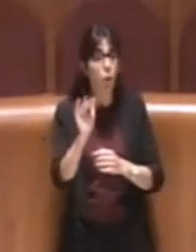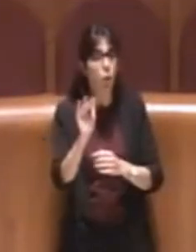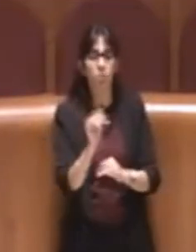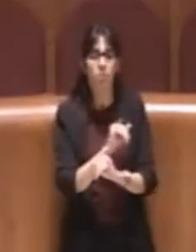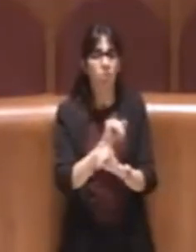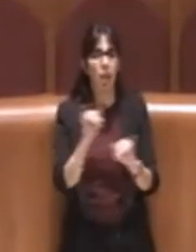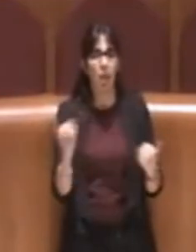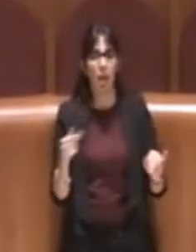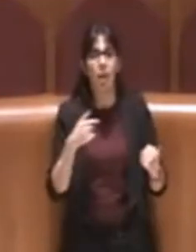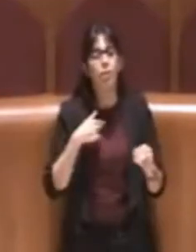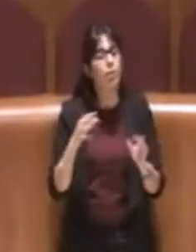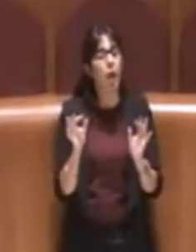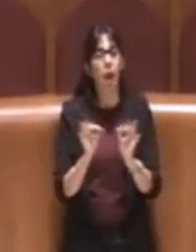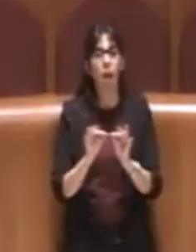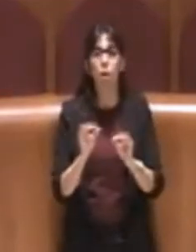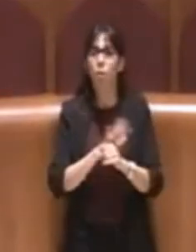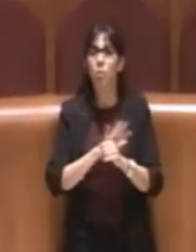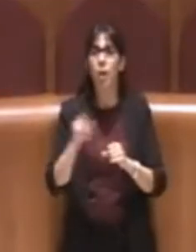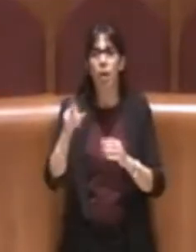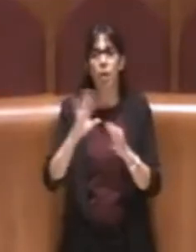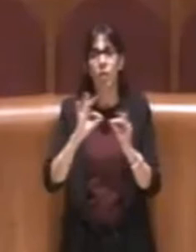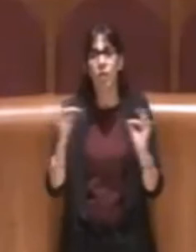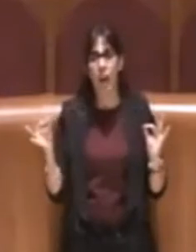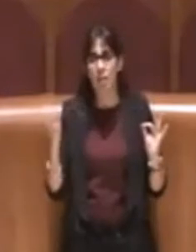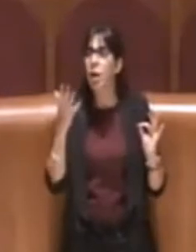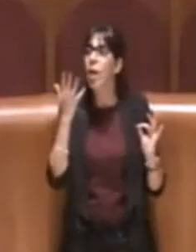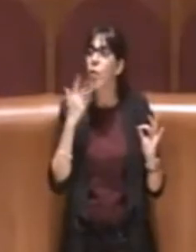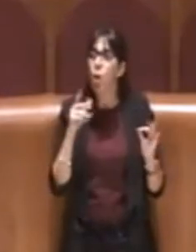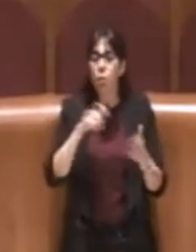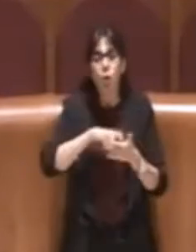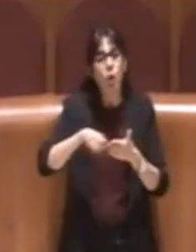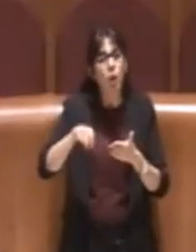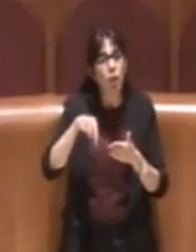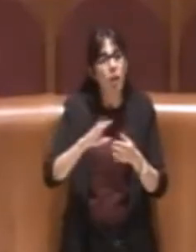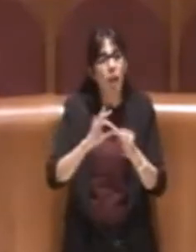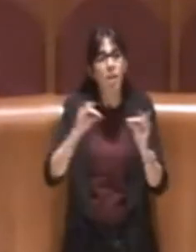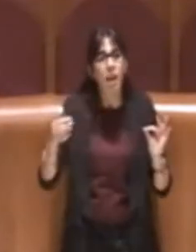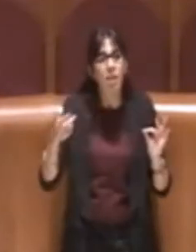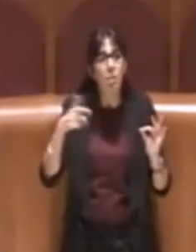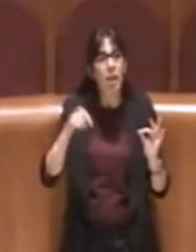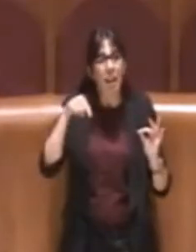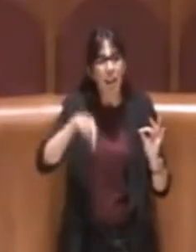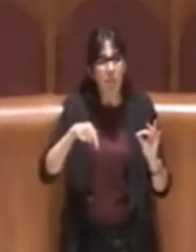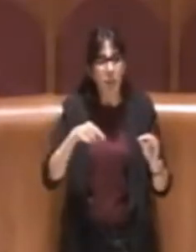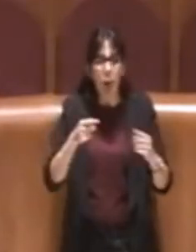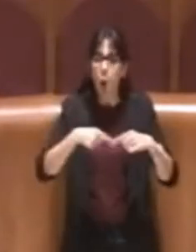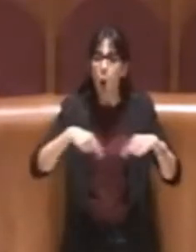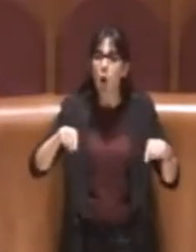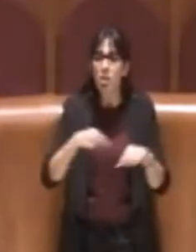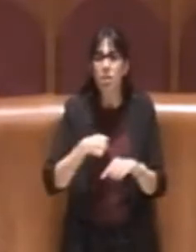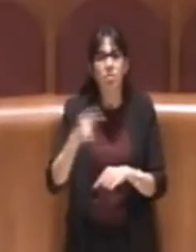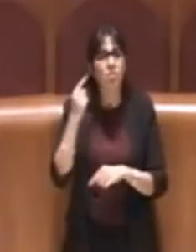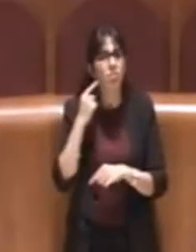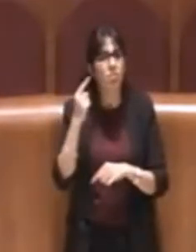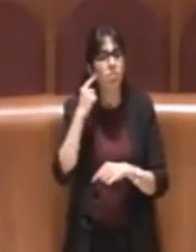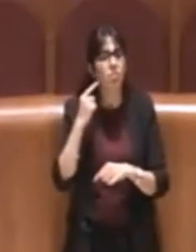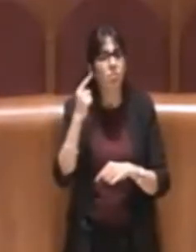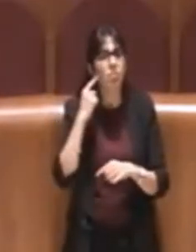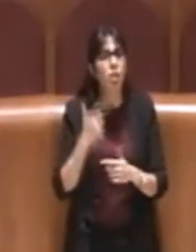condivido in pieno questa frase, ma l'ho voluta sottolineare perché in questo Consiglio ho sentito troppi